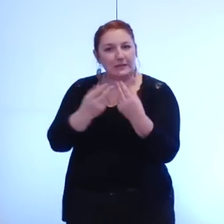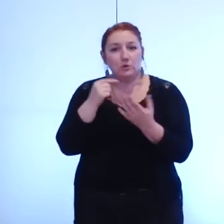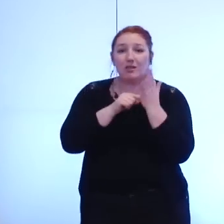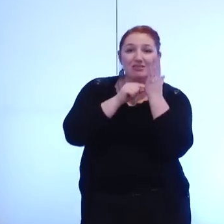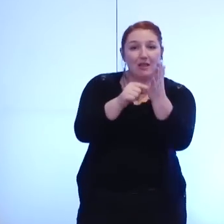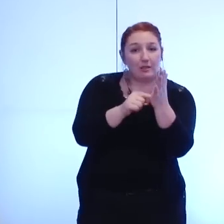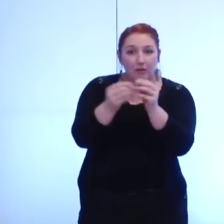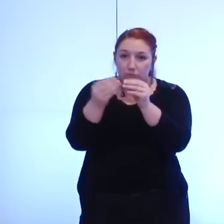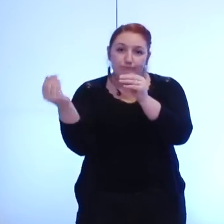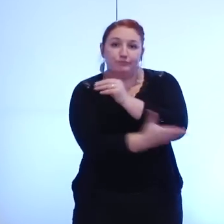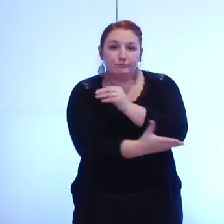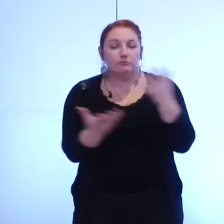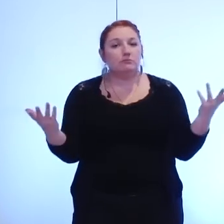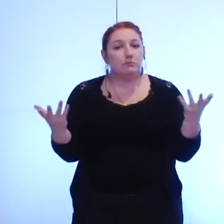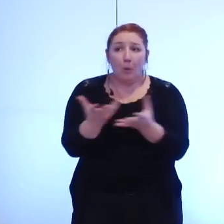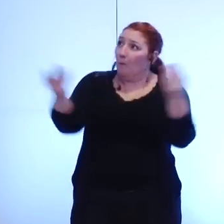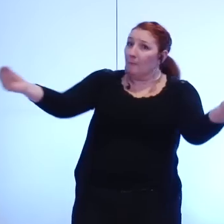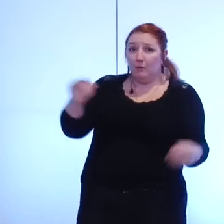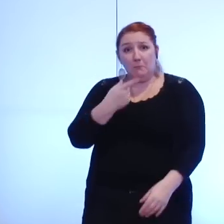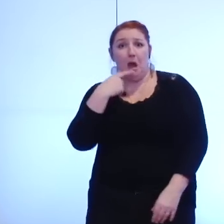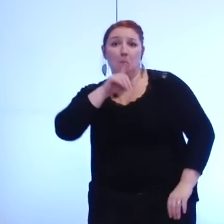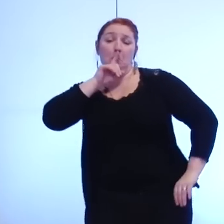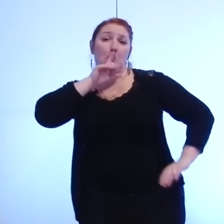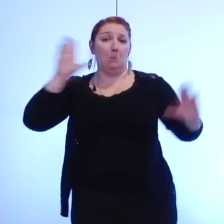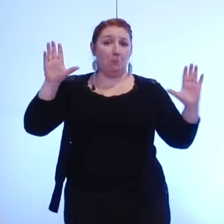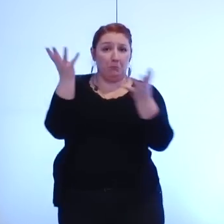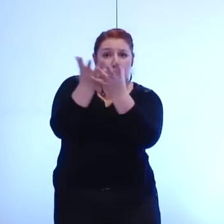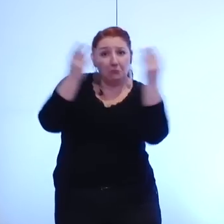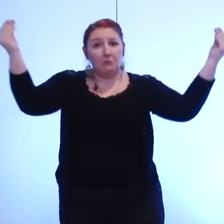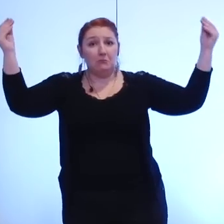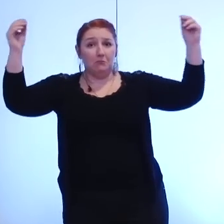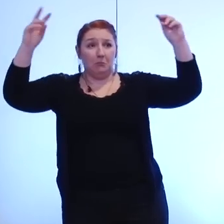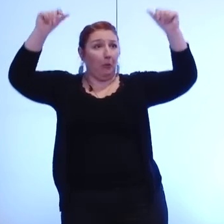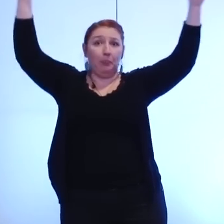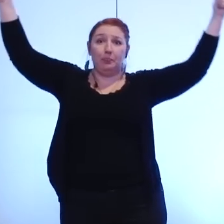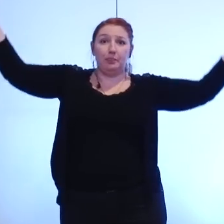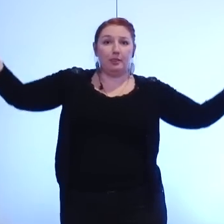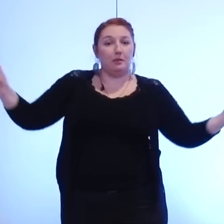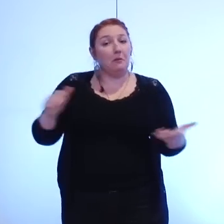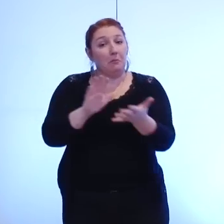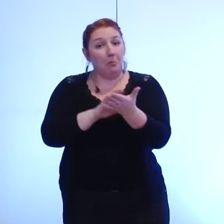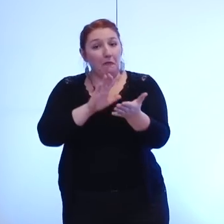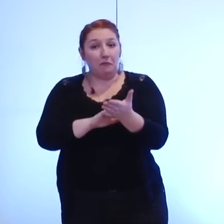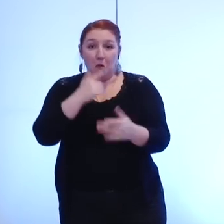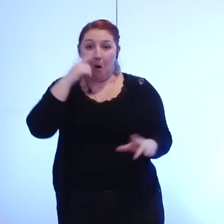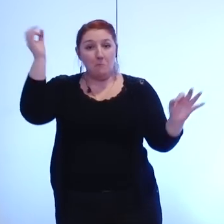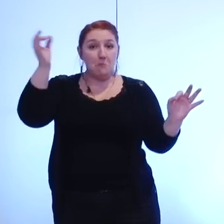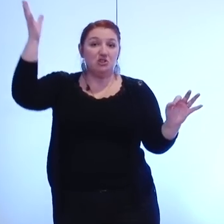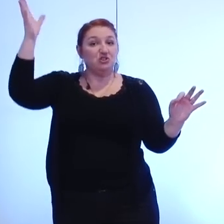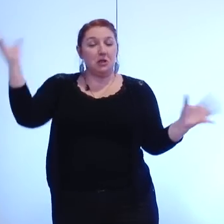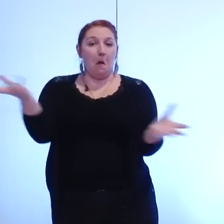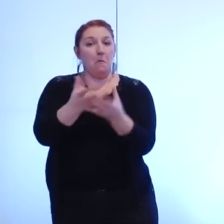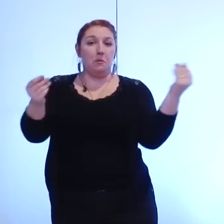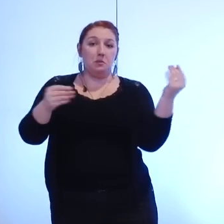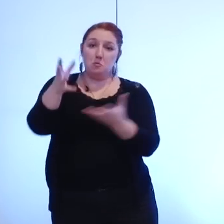passées à la trappe évaporées disparues vaporisées chapeau pour un petit tour de bonne taux alors monsieur